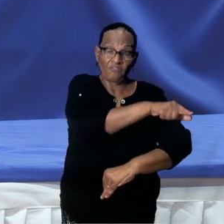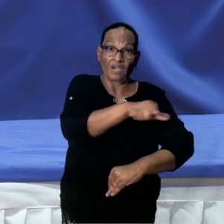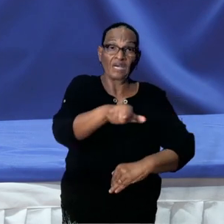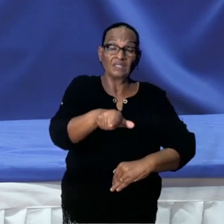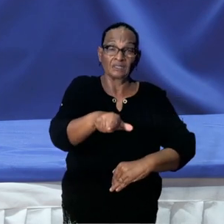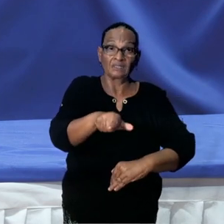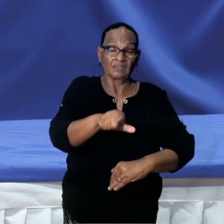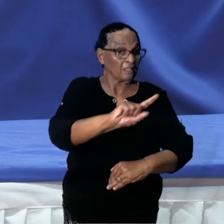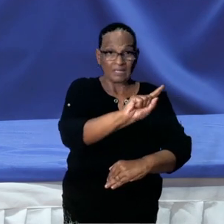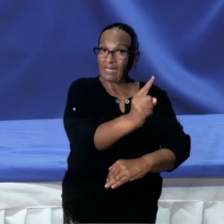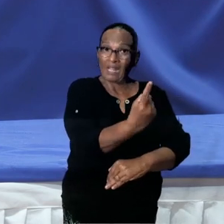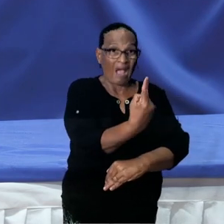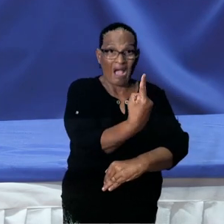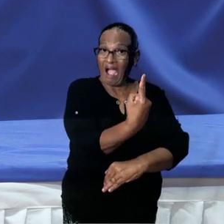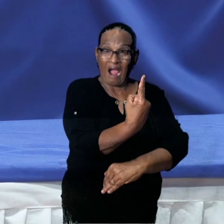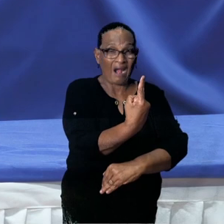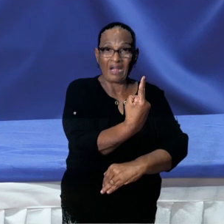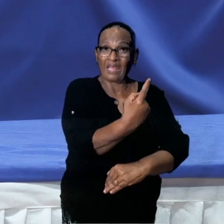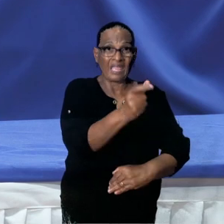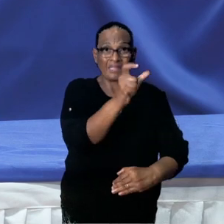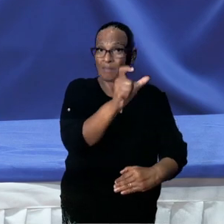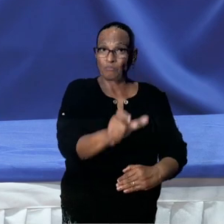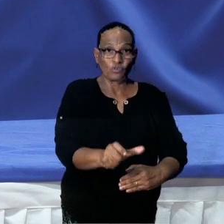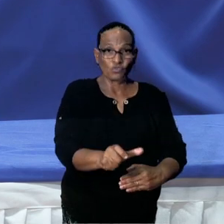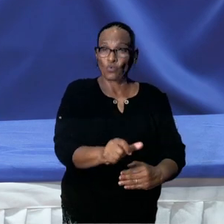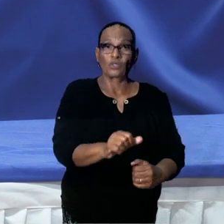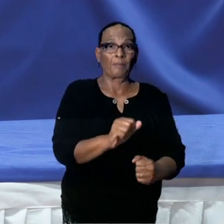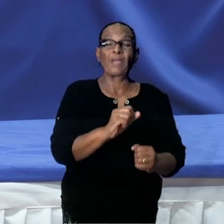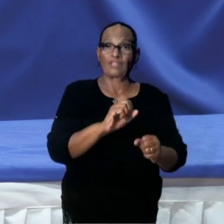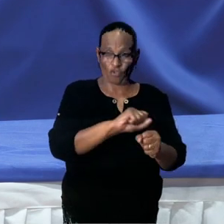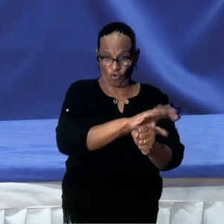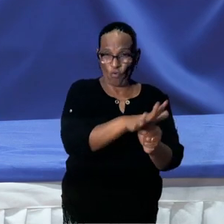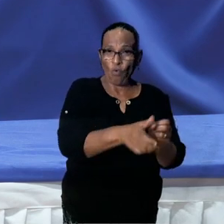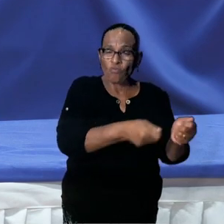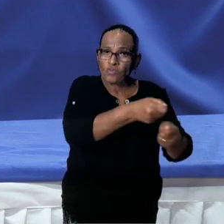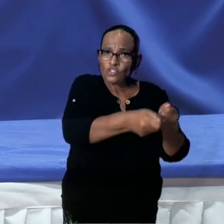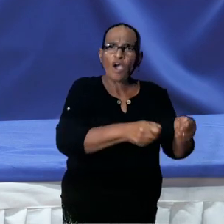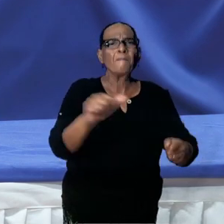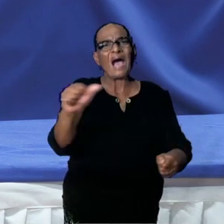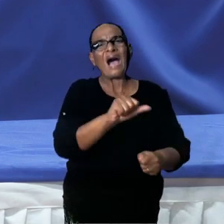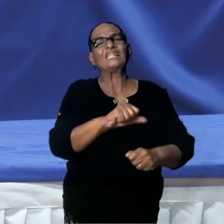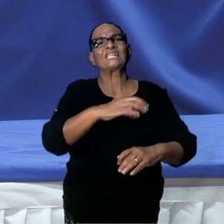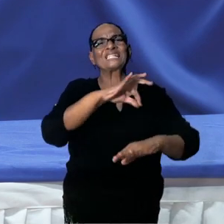alleen degenen die bezig zijn met COVID-zorg, maar ook andere gezondheidswerkers.